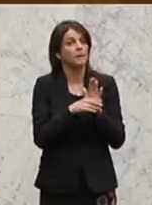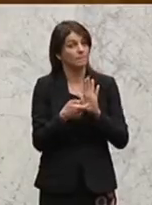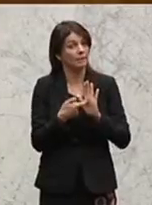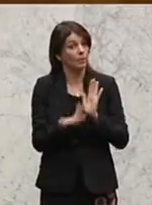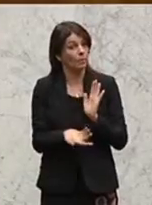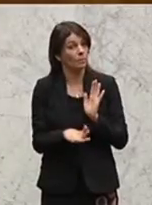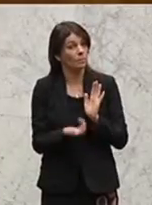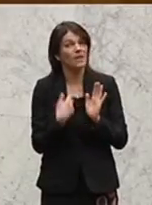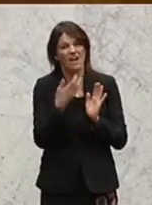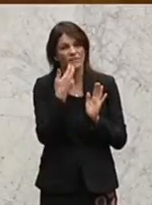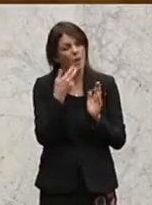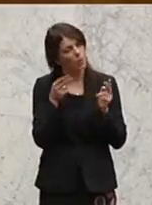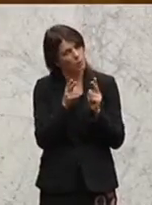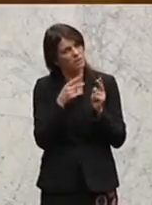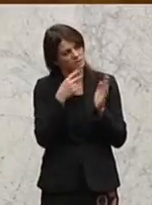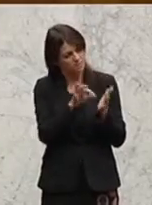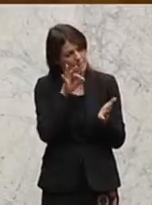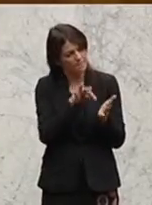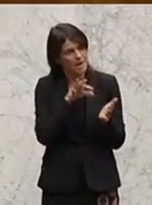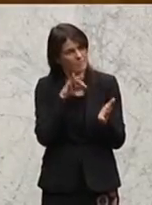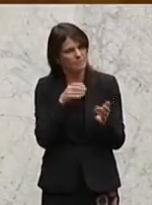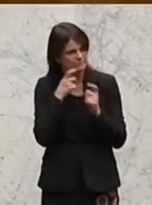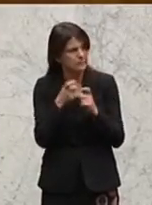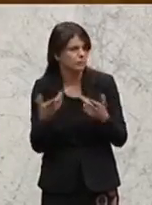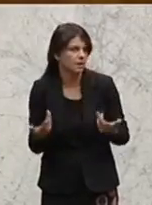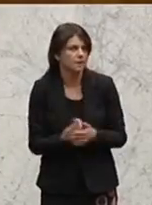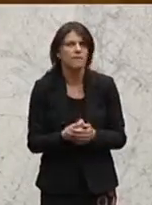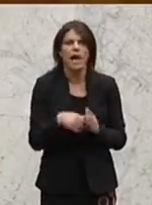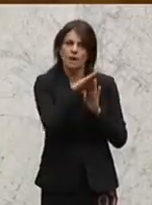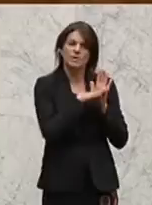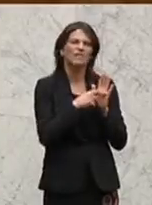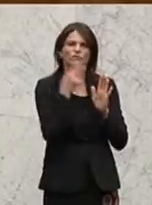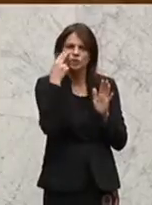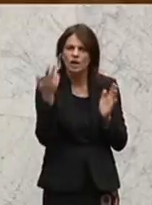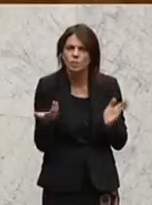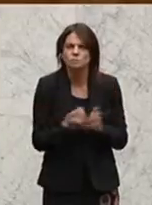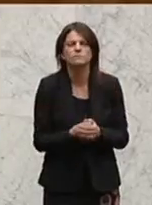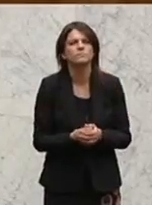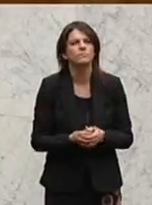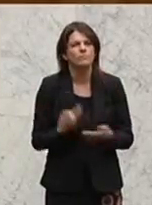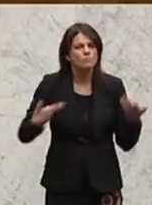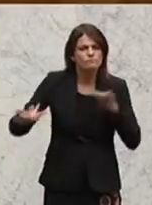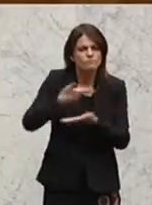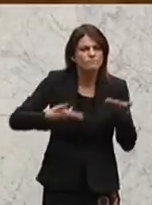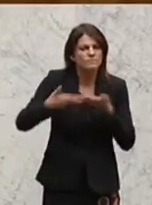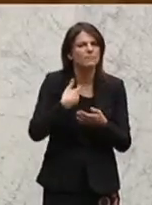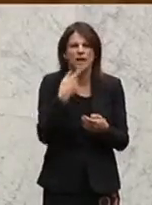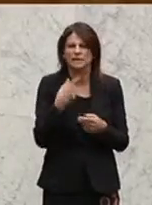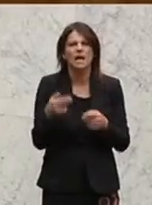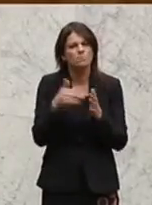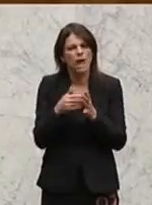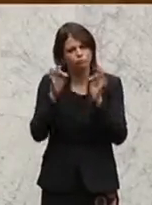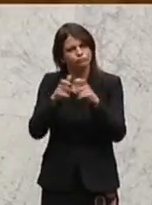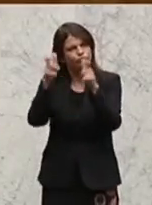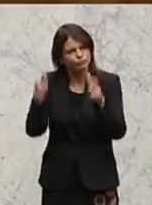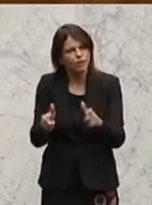Voraussetzungen möchte ich aber schon ansprechen, weil rechtlich ist es so, wir reden von notifizierten Stellen und